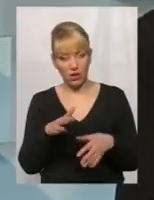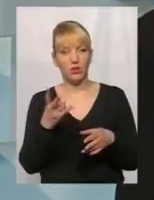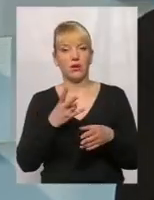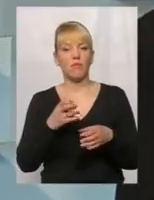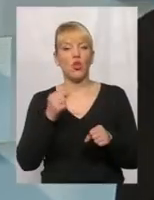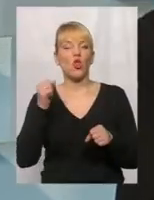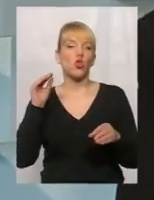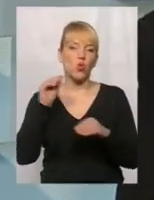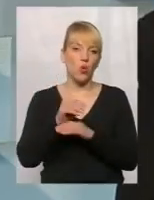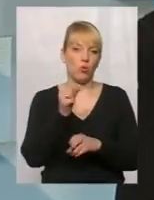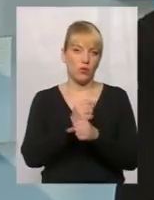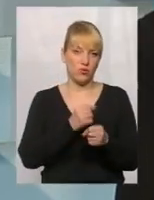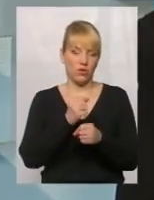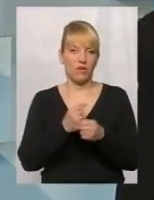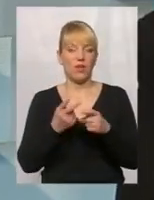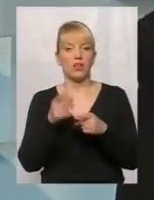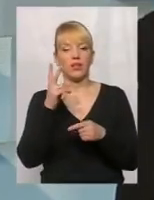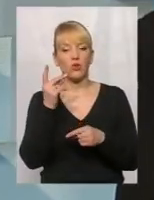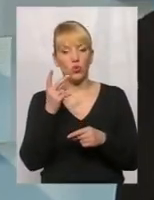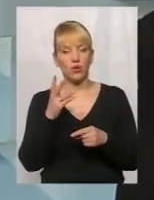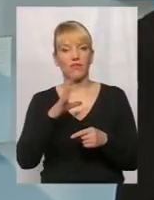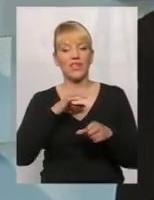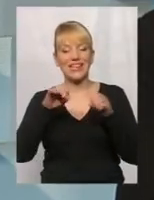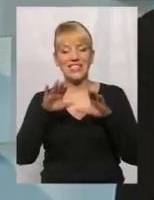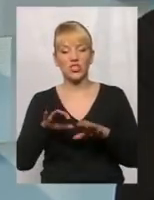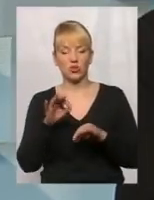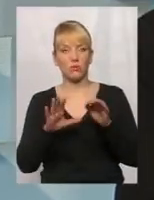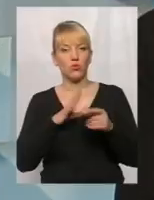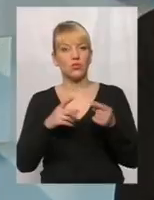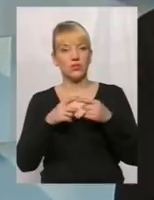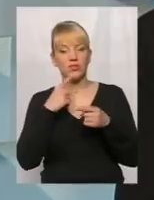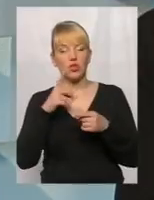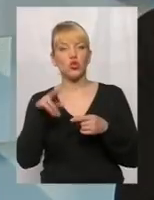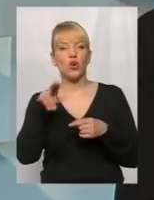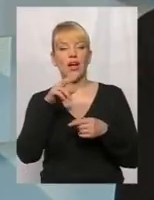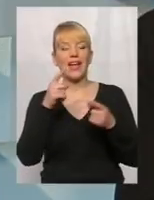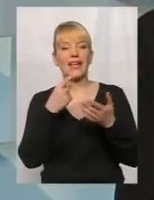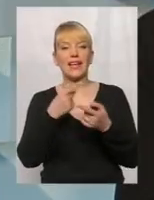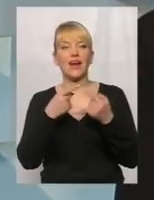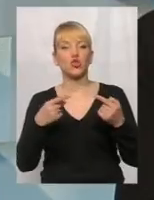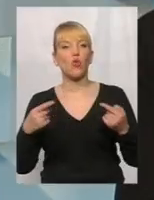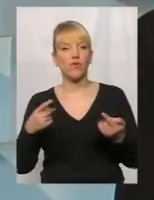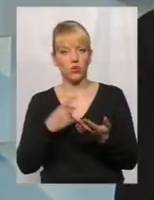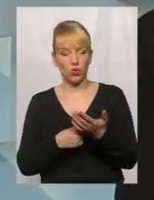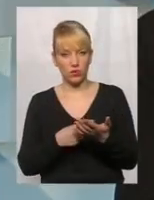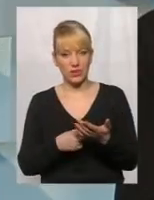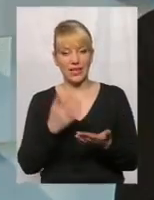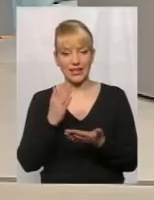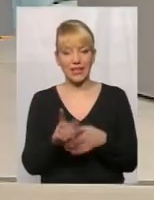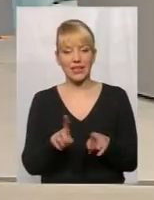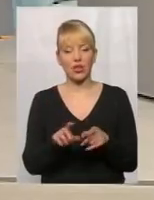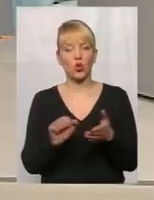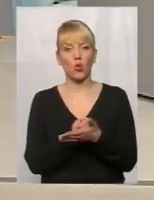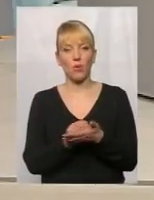в рішенні суду було чітко зазначено про речові докази. Тобто є частина основних таких документів,